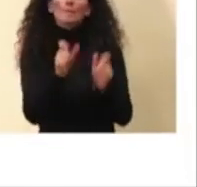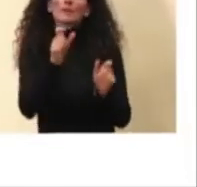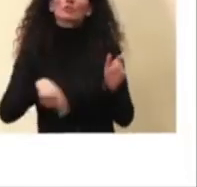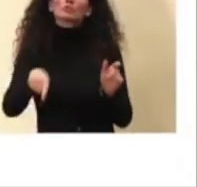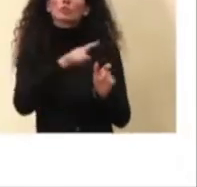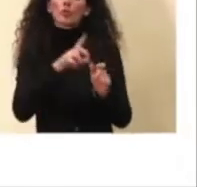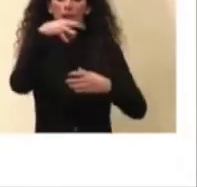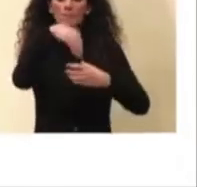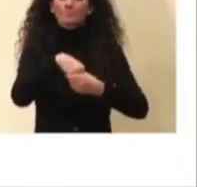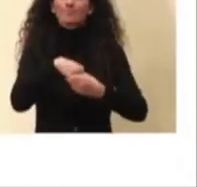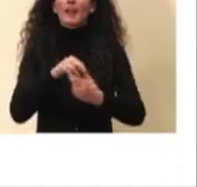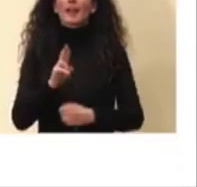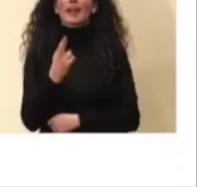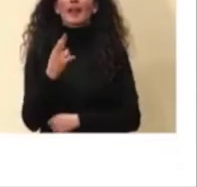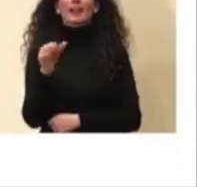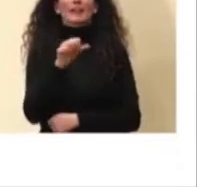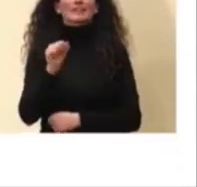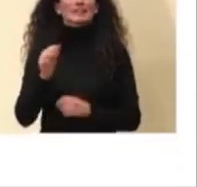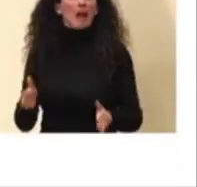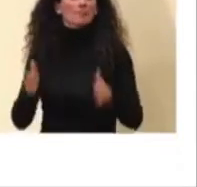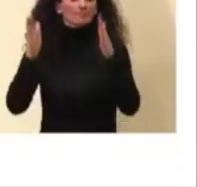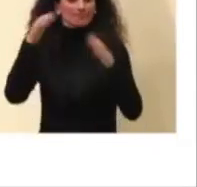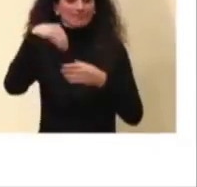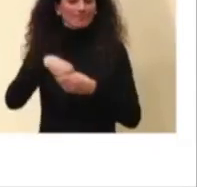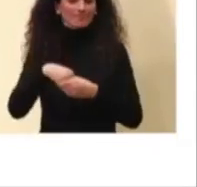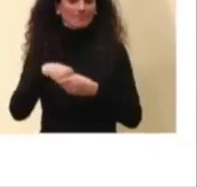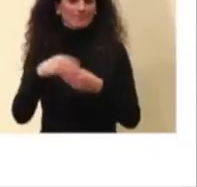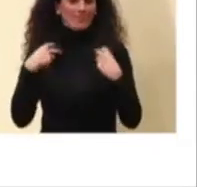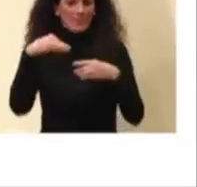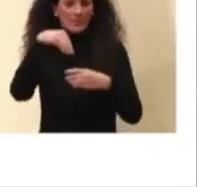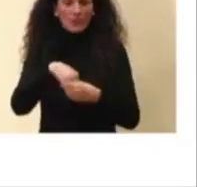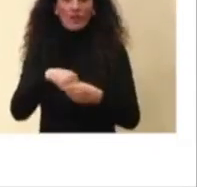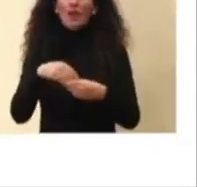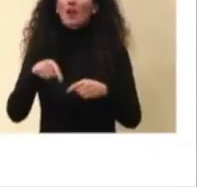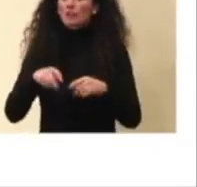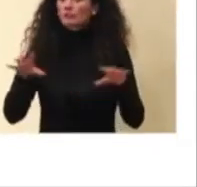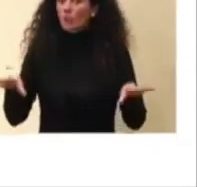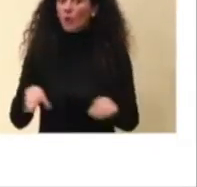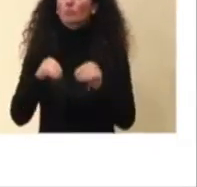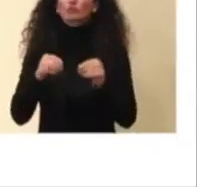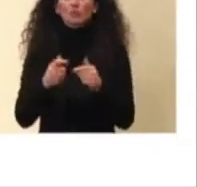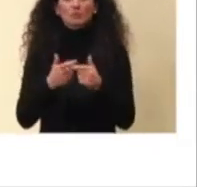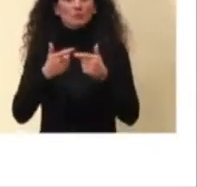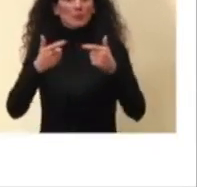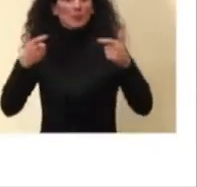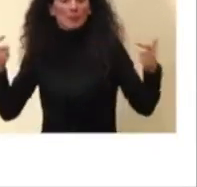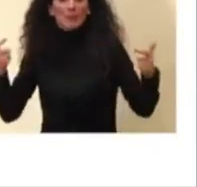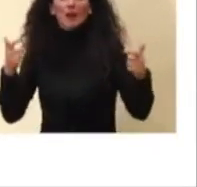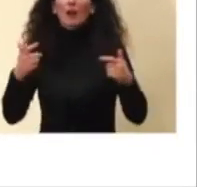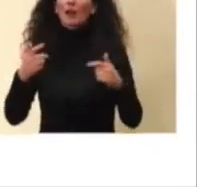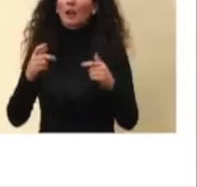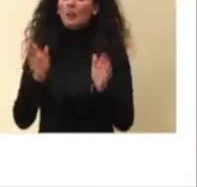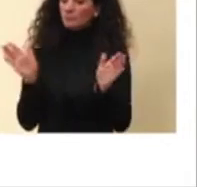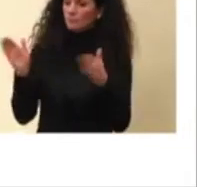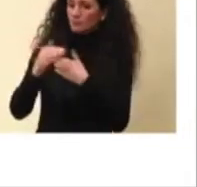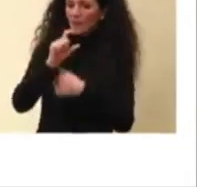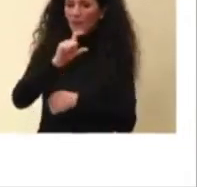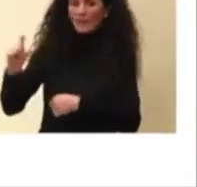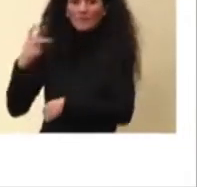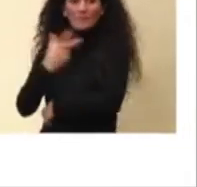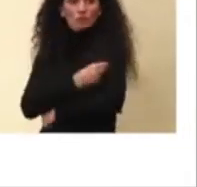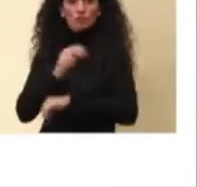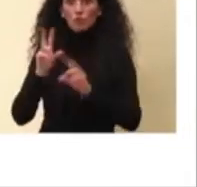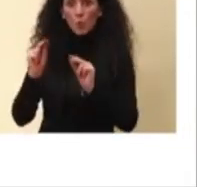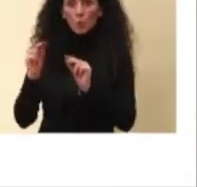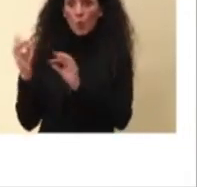strutture, nell'RSA adesso si sta progressivamente allargando man mano che si rendono disponibili nuovi vaccini ma credo che